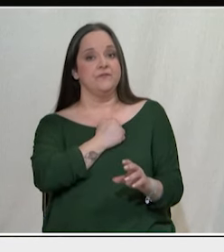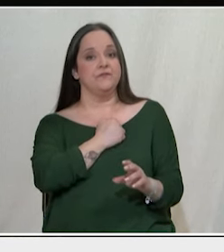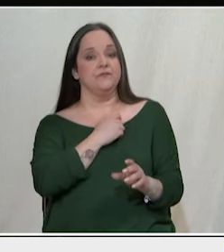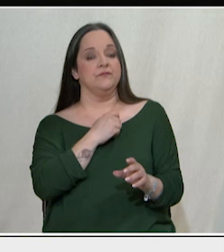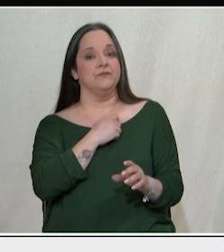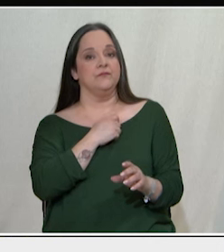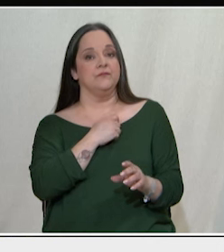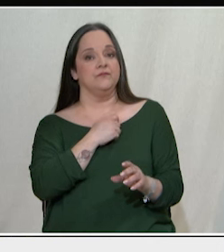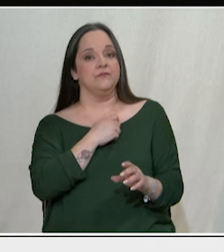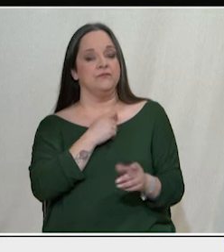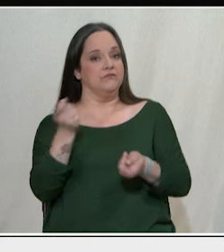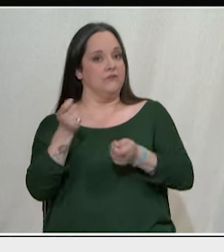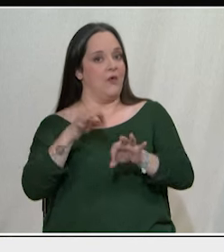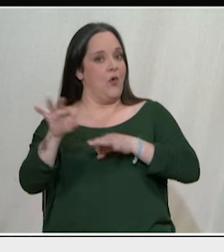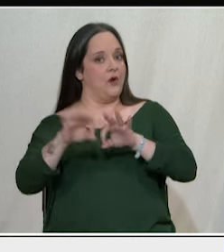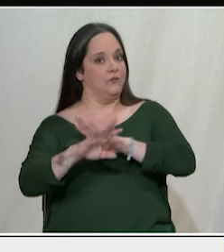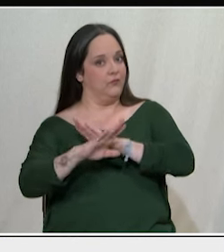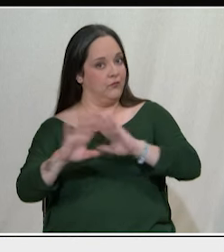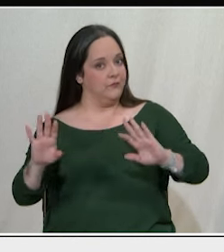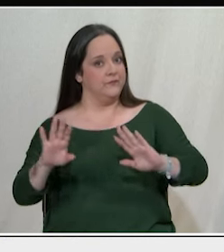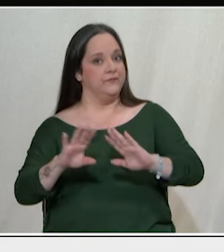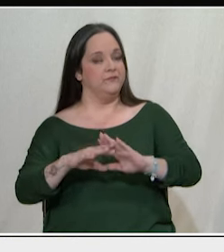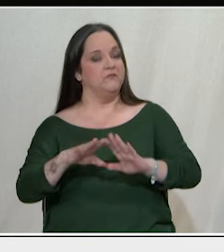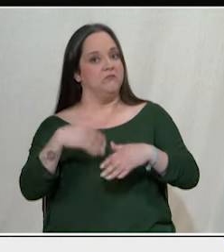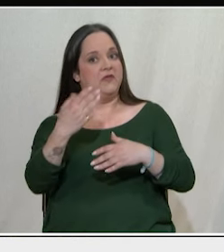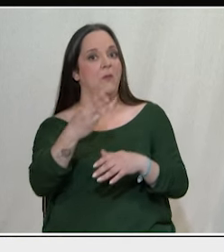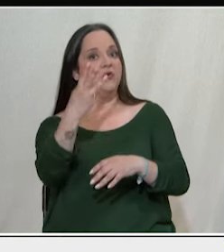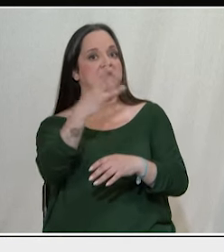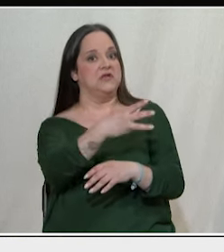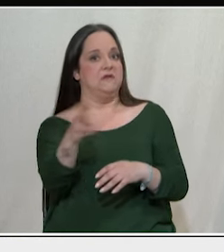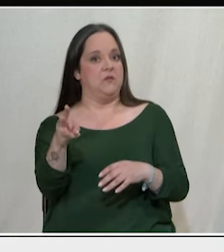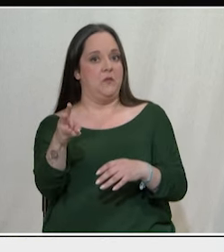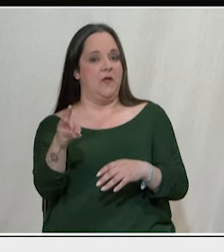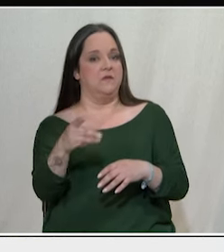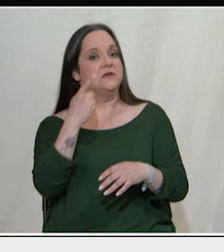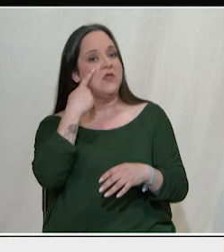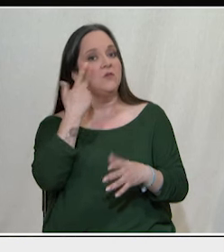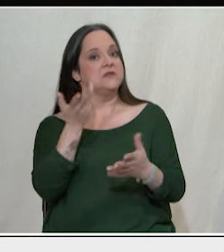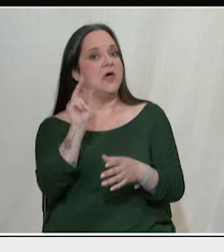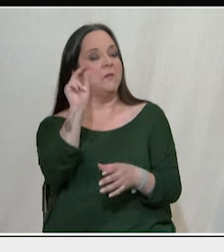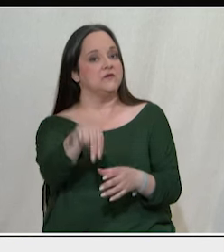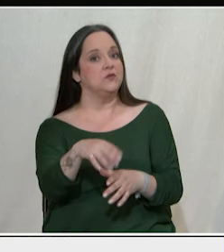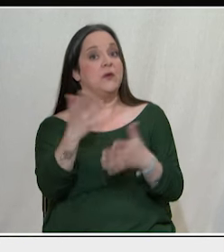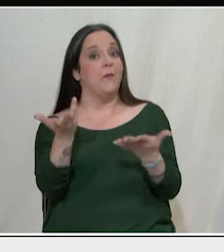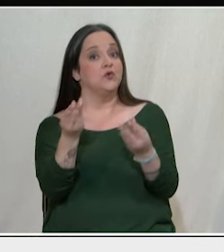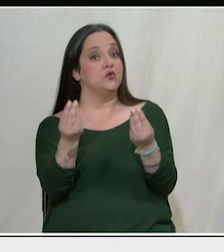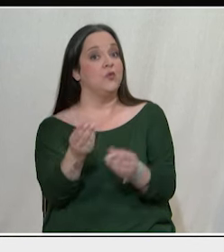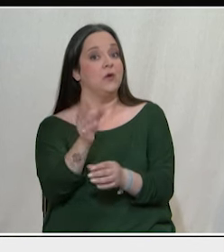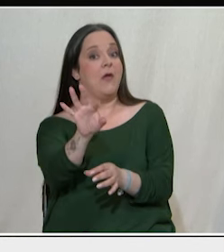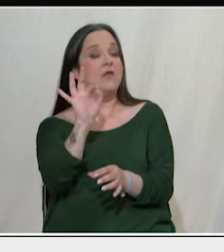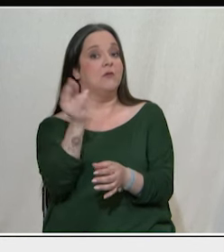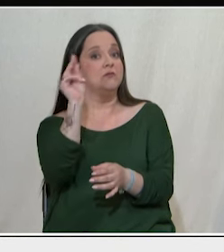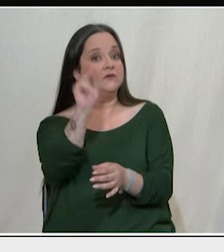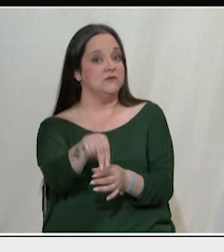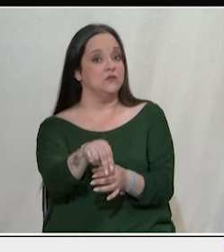οργανωμένο, θα γίνει ένας οργανωμένος διάλογος στη χώρα τρεις εβδομάδες από μένουν για να δούμε τι θα ψηφίζουμε και πώς ψηφίζουμε στις εκλογές του